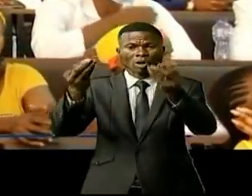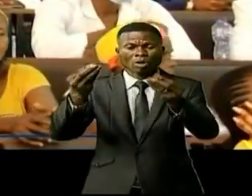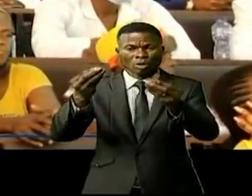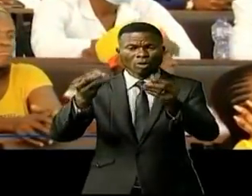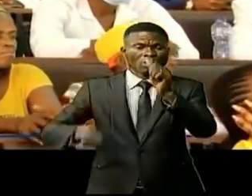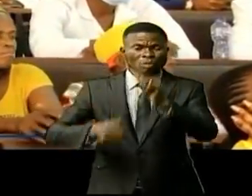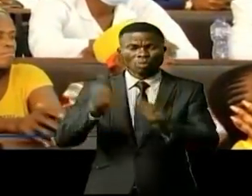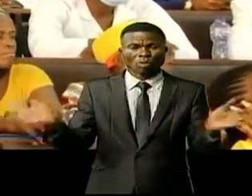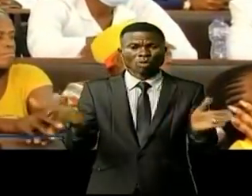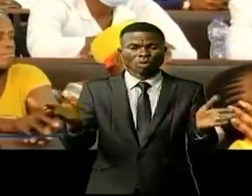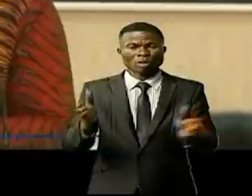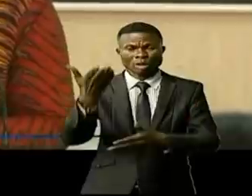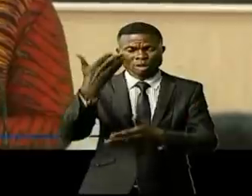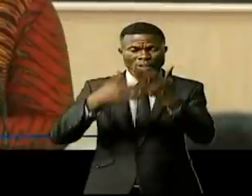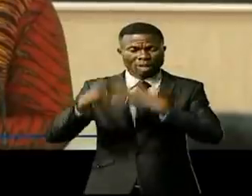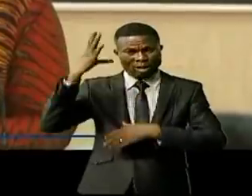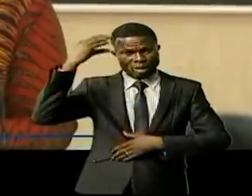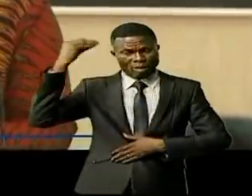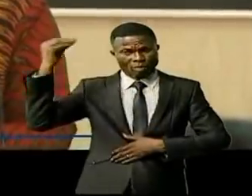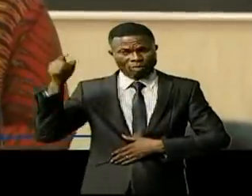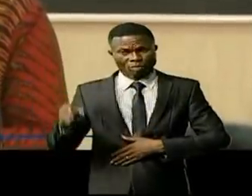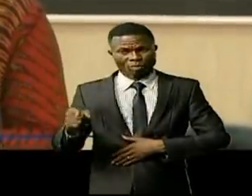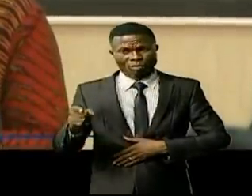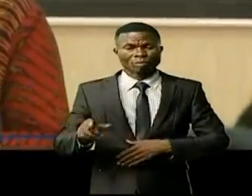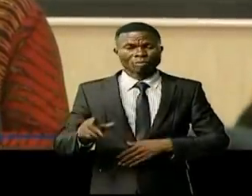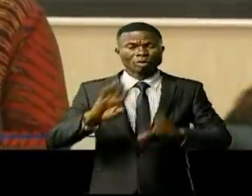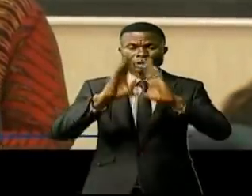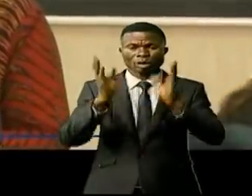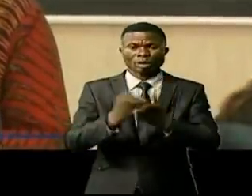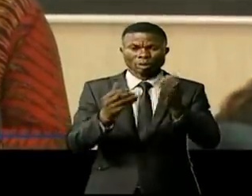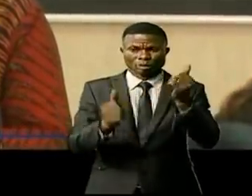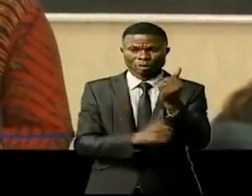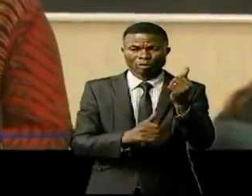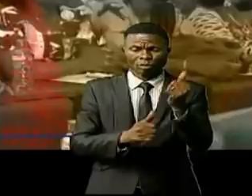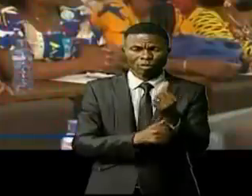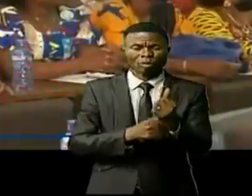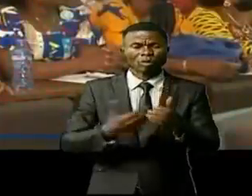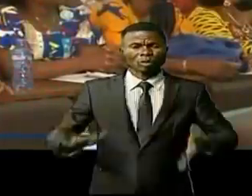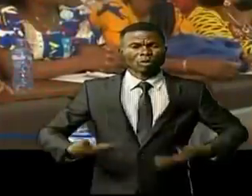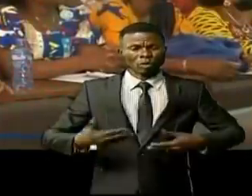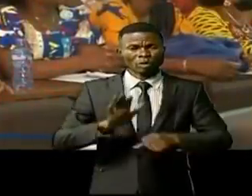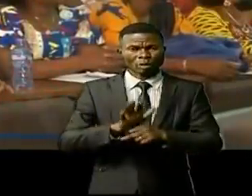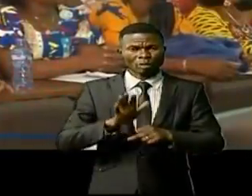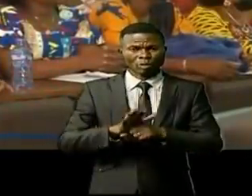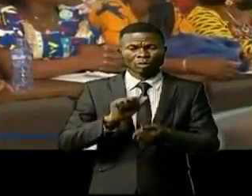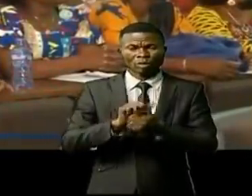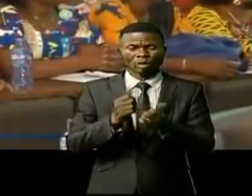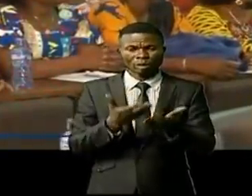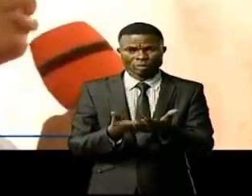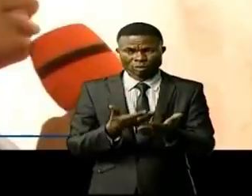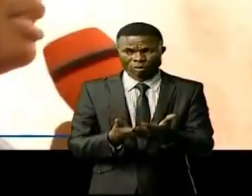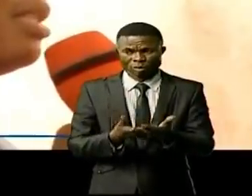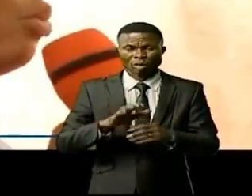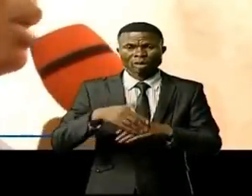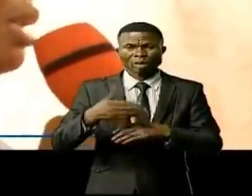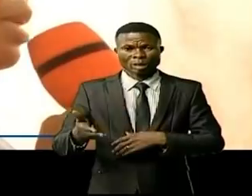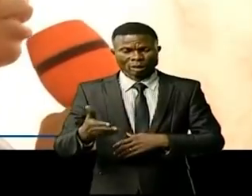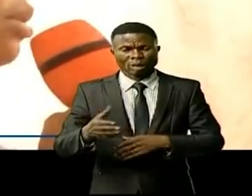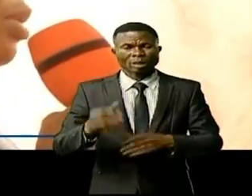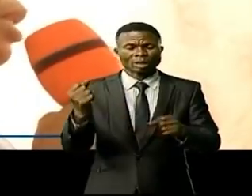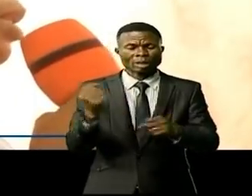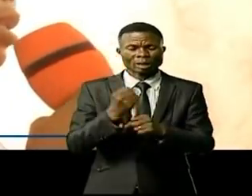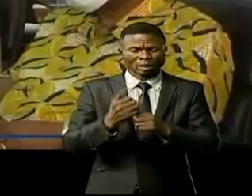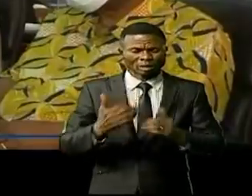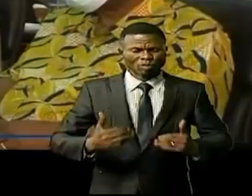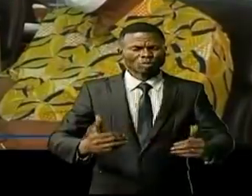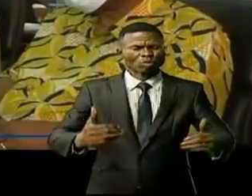motivations et échanges d'expériences. L'assistance a été édifiée sur les risques professionnels, la sécurité au travail